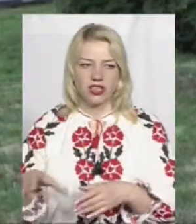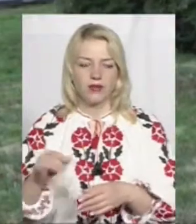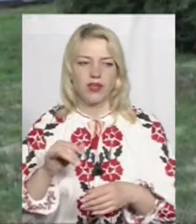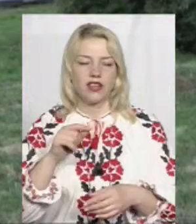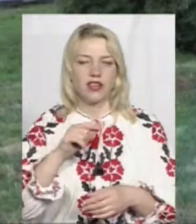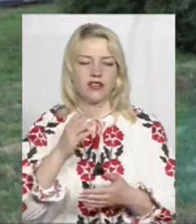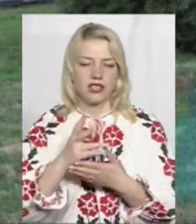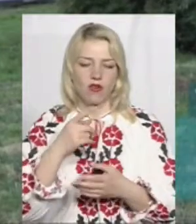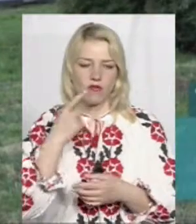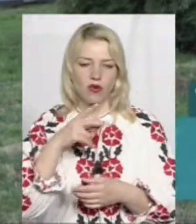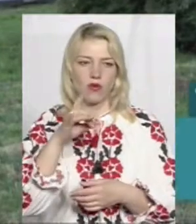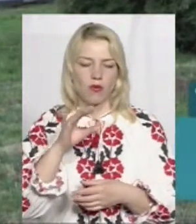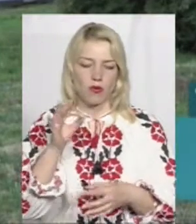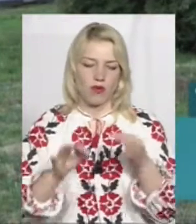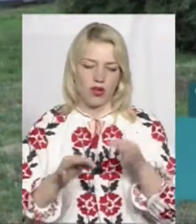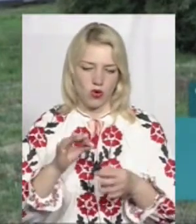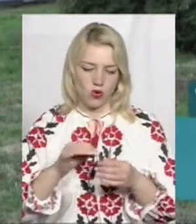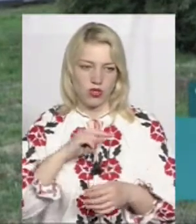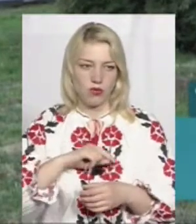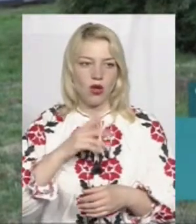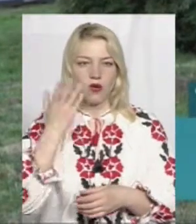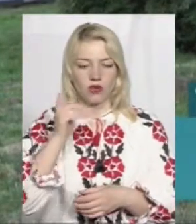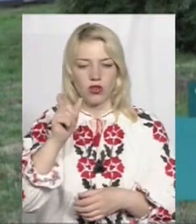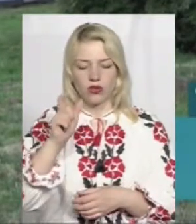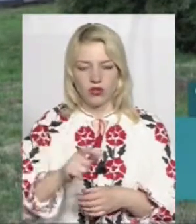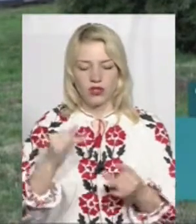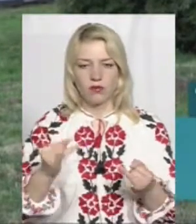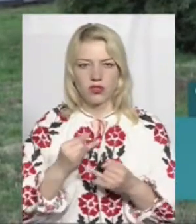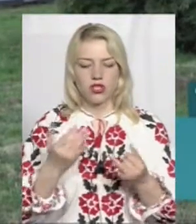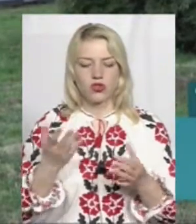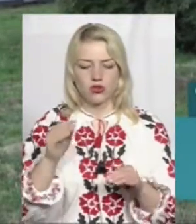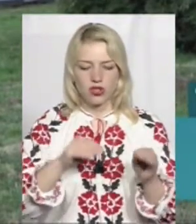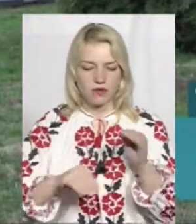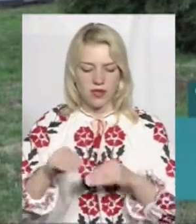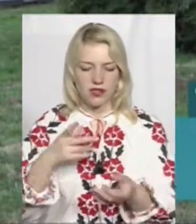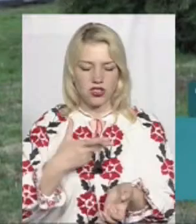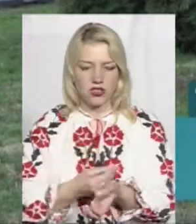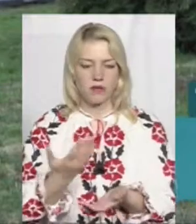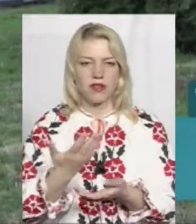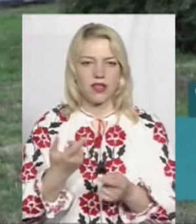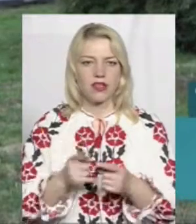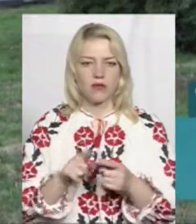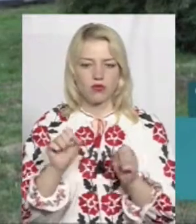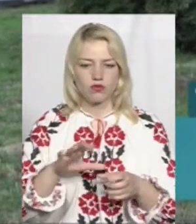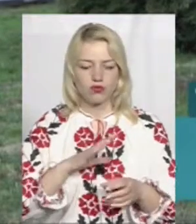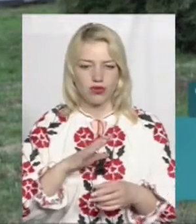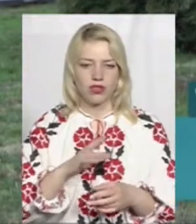Коли людина поцікавиться, з чого складаються щеплення, які побічні явища цих щеплень,